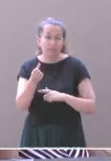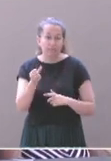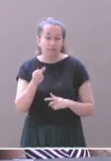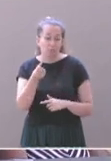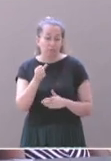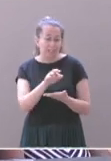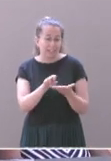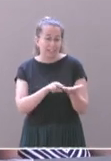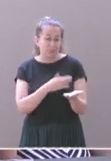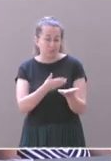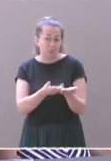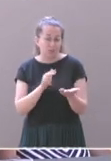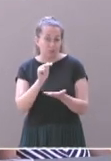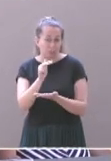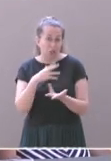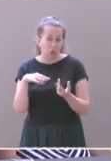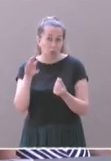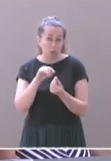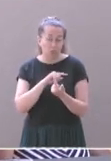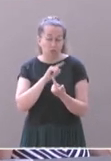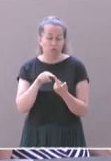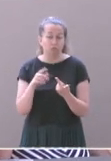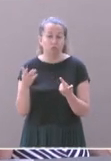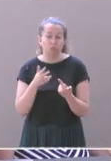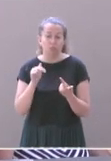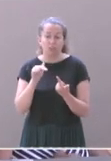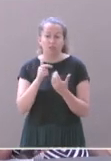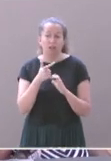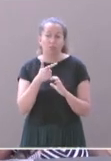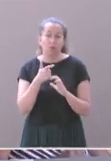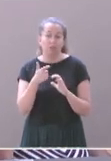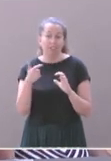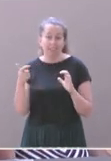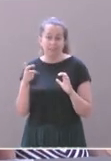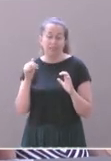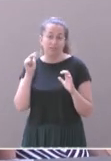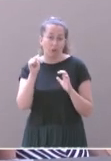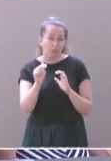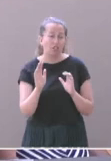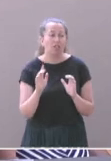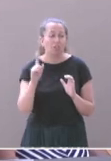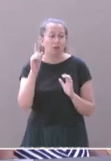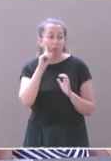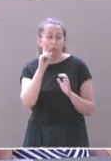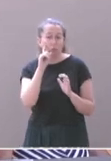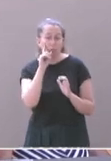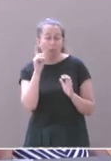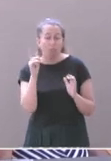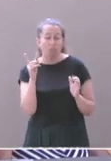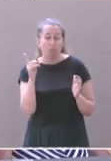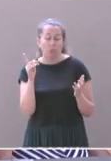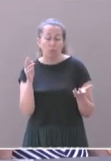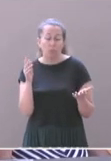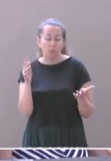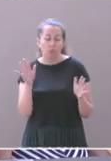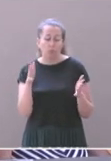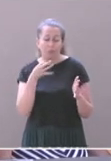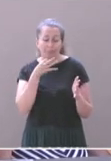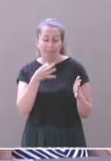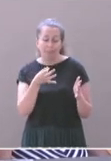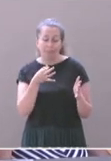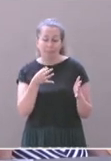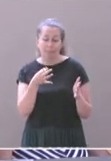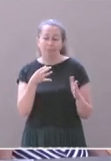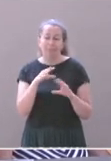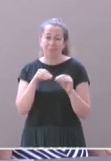Deuxièmement, nous allons réintroduire toute une biodiversité, car un espace naturel n'est pas en lui-même, comment dire, une garantie